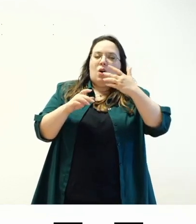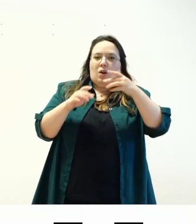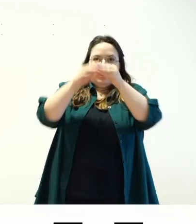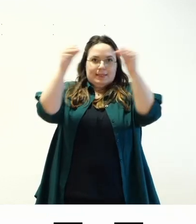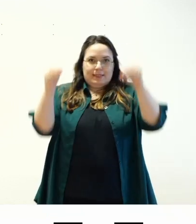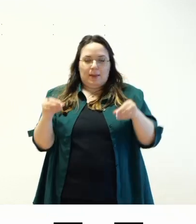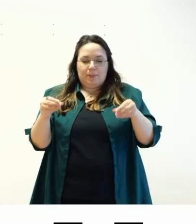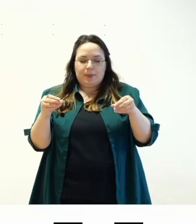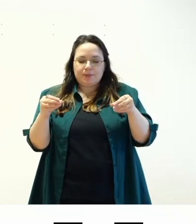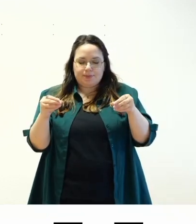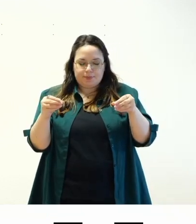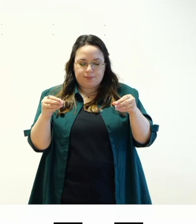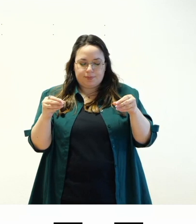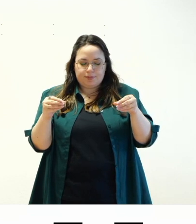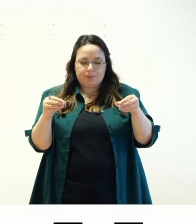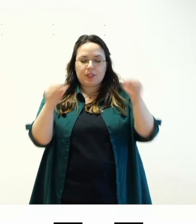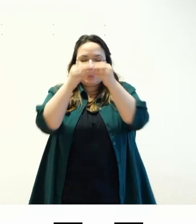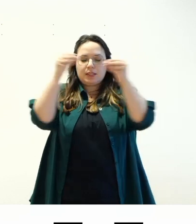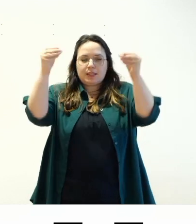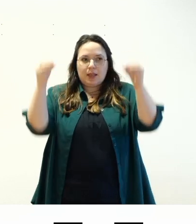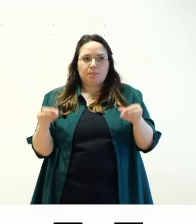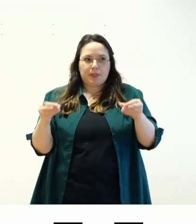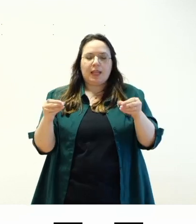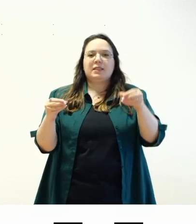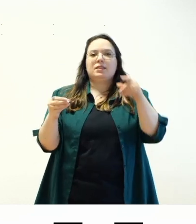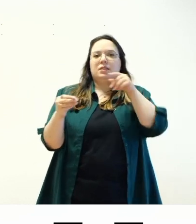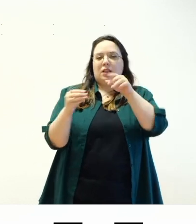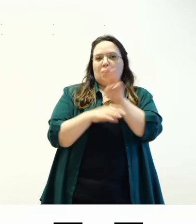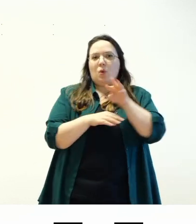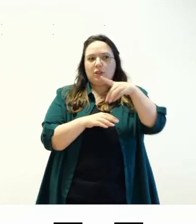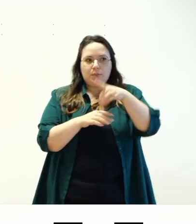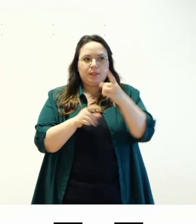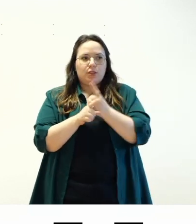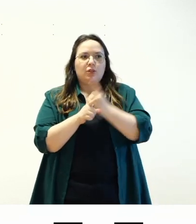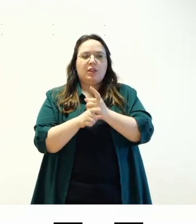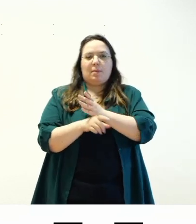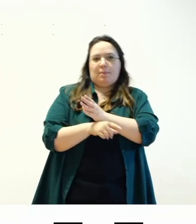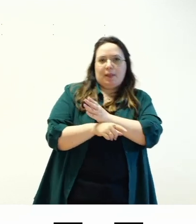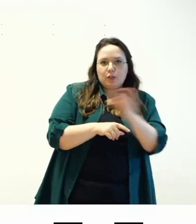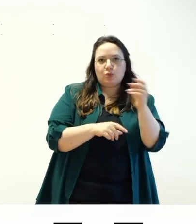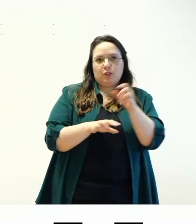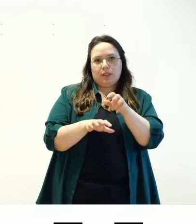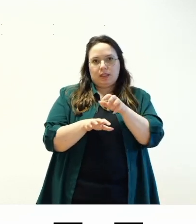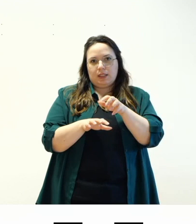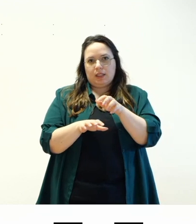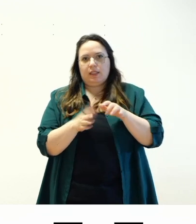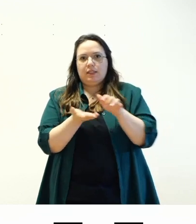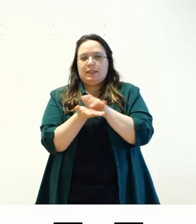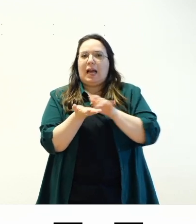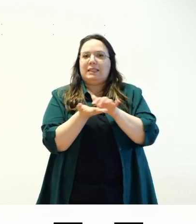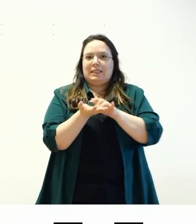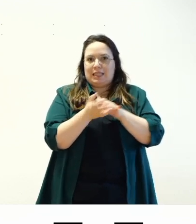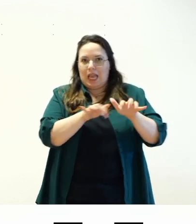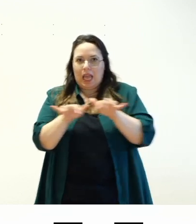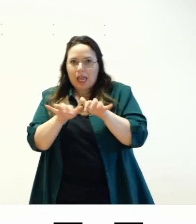l'elemento che ha il focus deve essere sempre visibile ogni elemento utilizzabile con il mouse deve essere utilizzabile